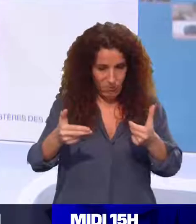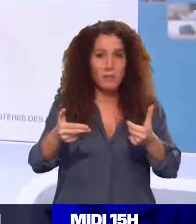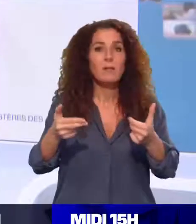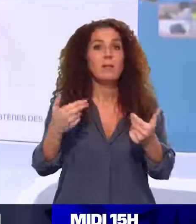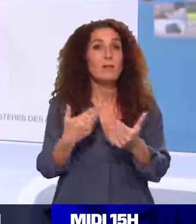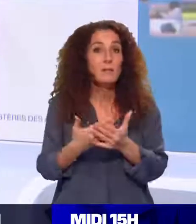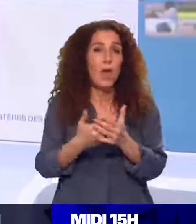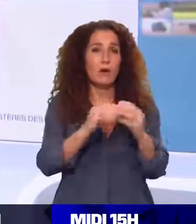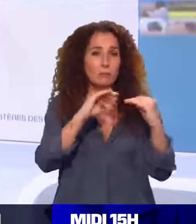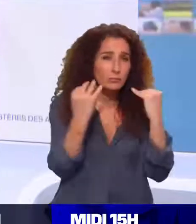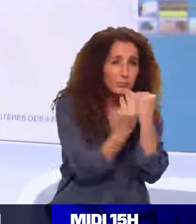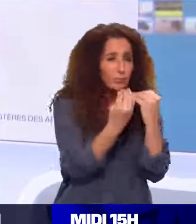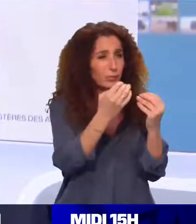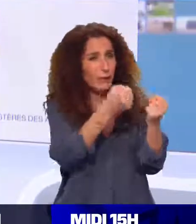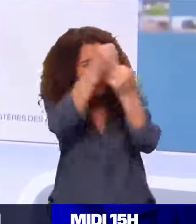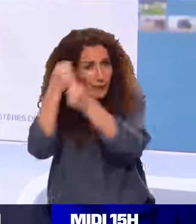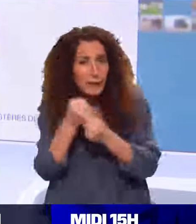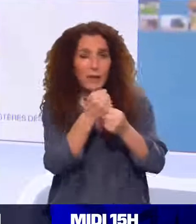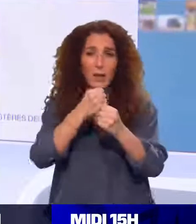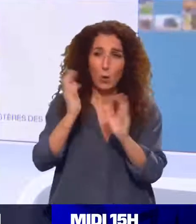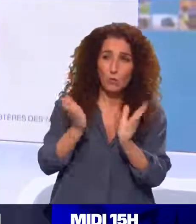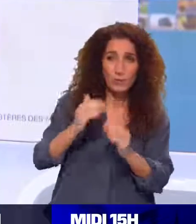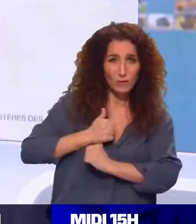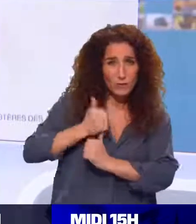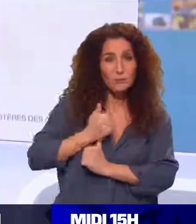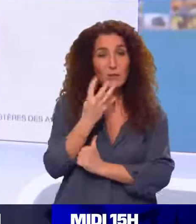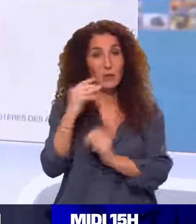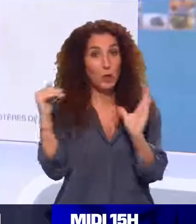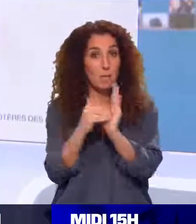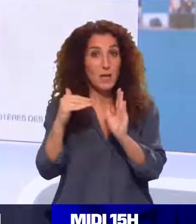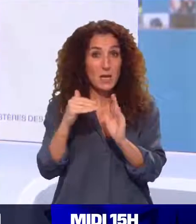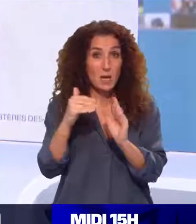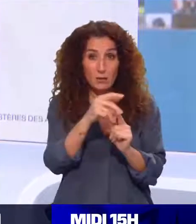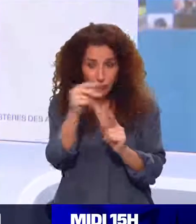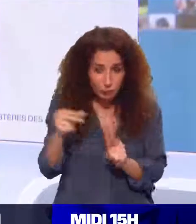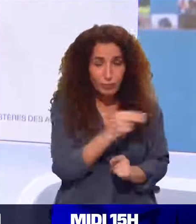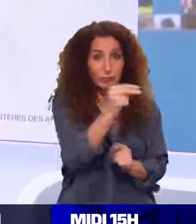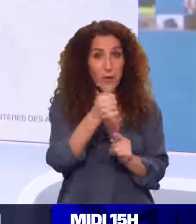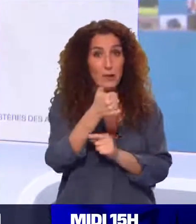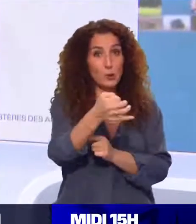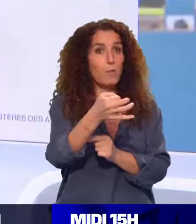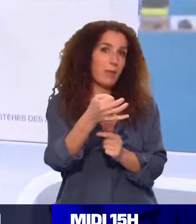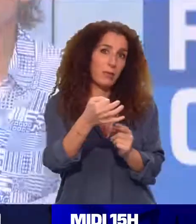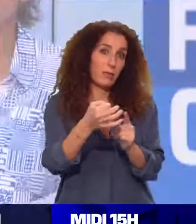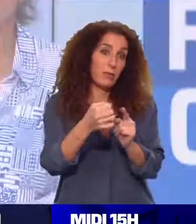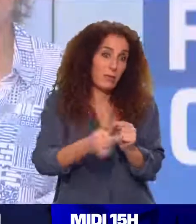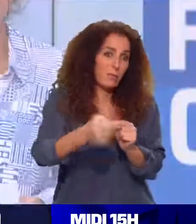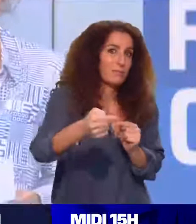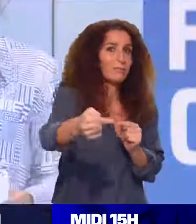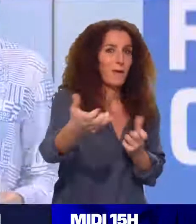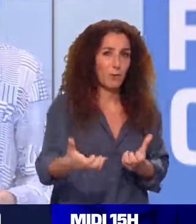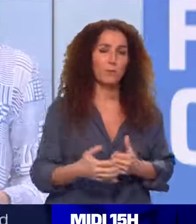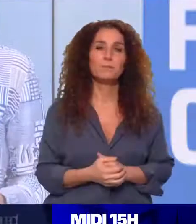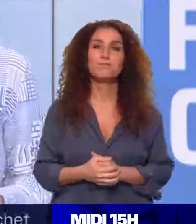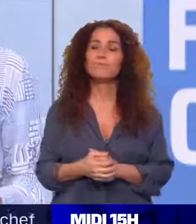militaires, le gouvernement espère au moins vacciner 400 000 personnes, en tout cas distribuer 400 000 doses par semaine prochainement. Et puis les populations